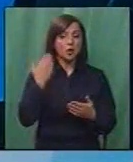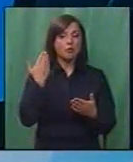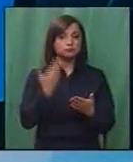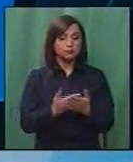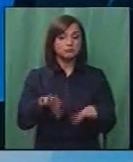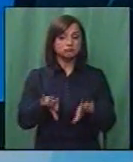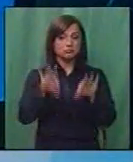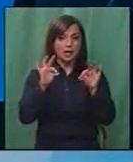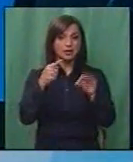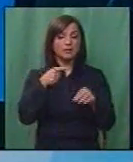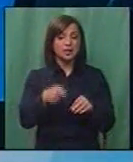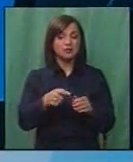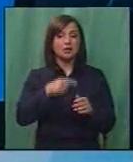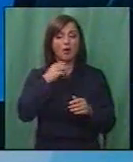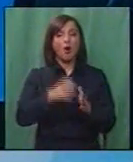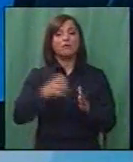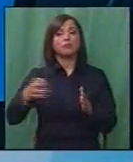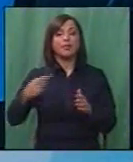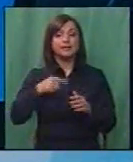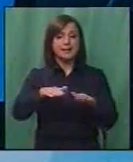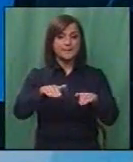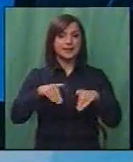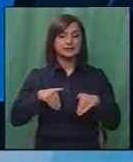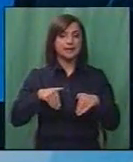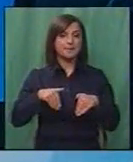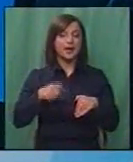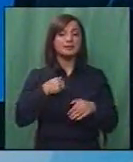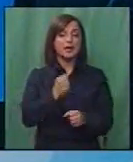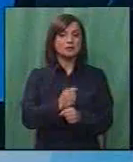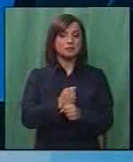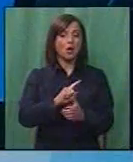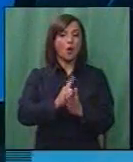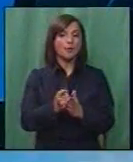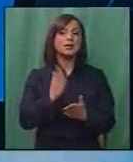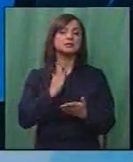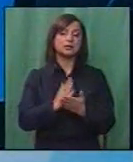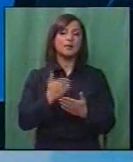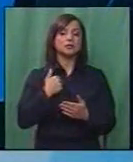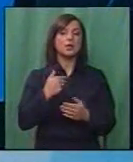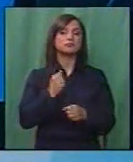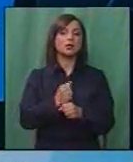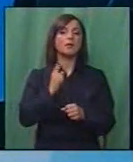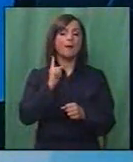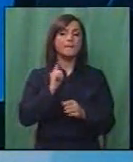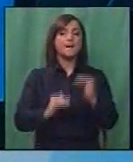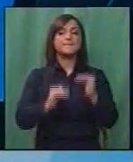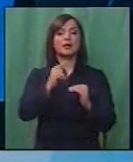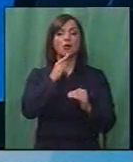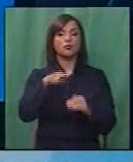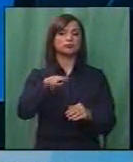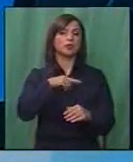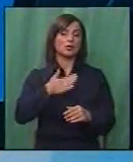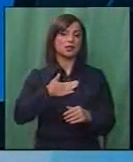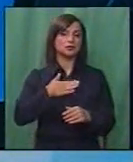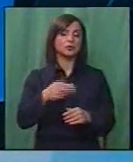констатација дека се одолговлекува и не се преземаат действија, секако дека ќе преземеме ние мерки кои ни